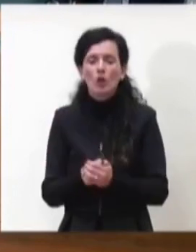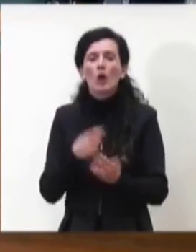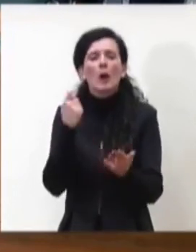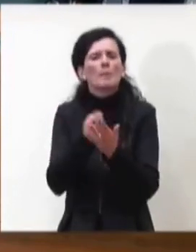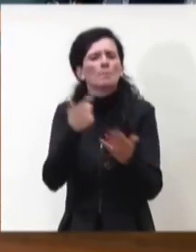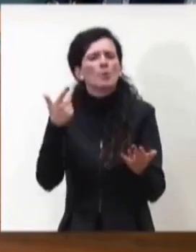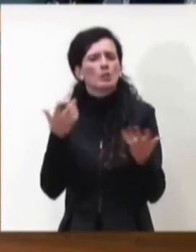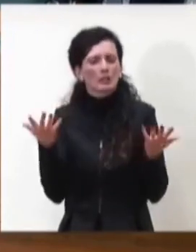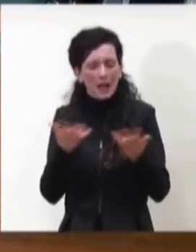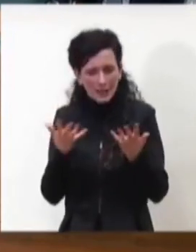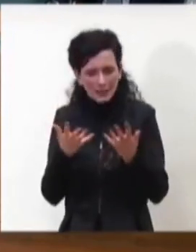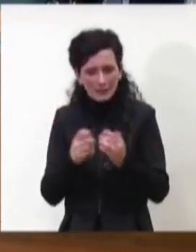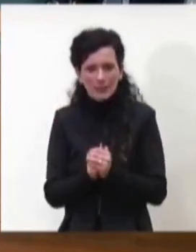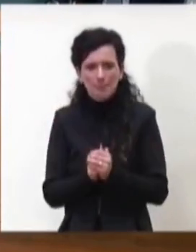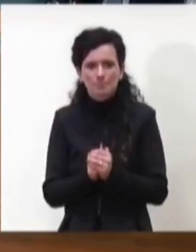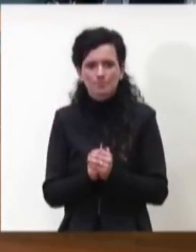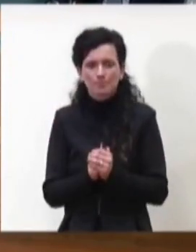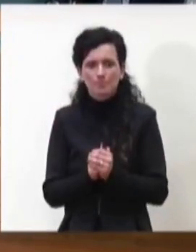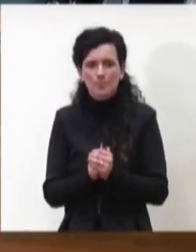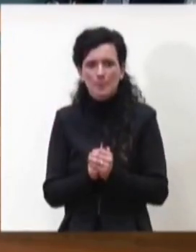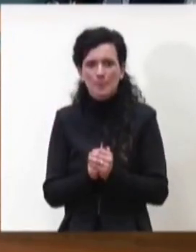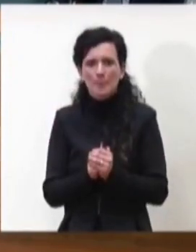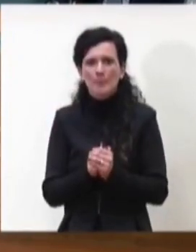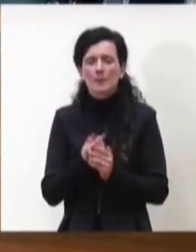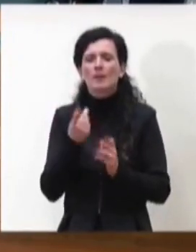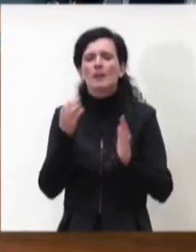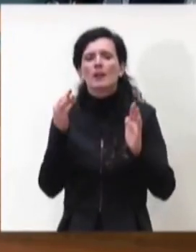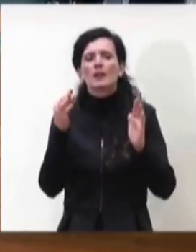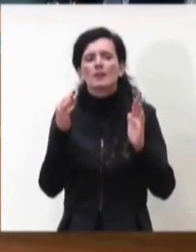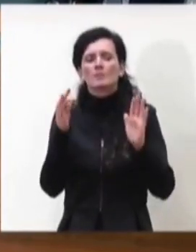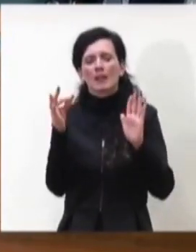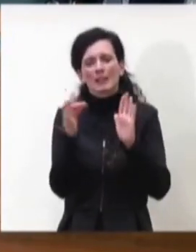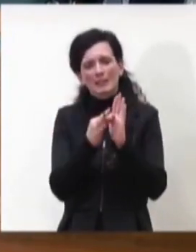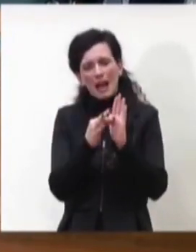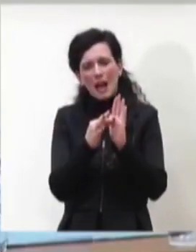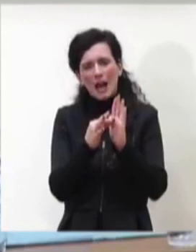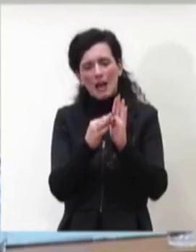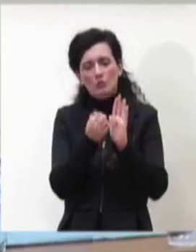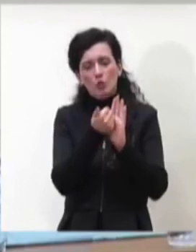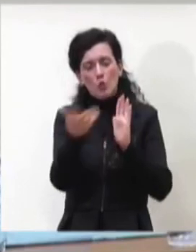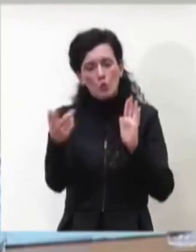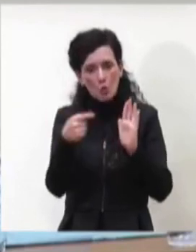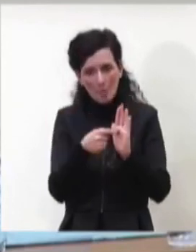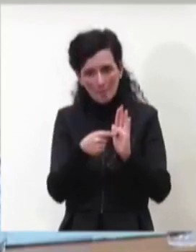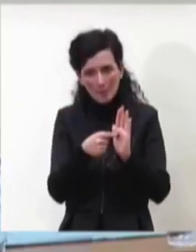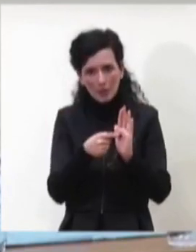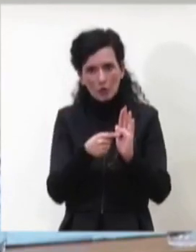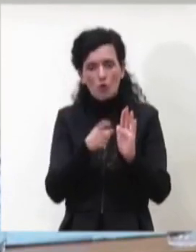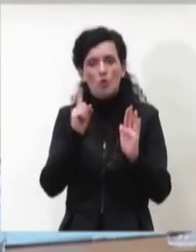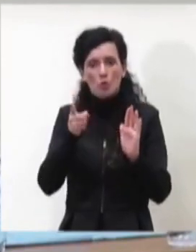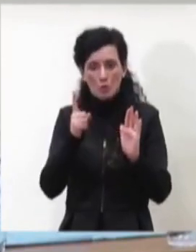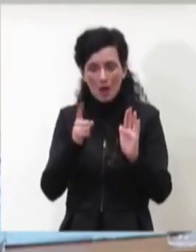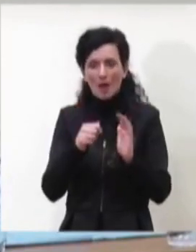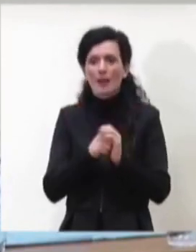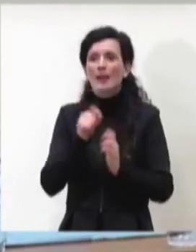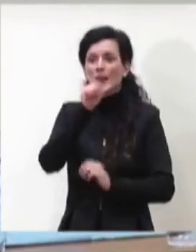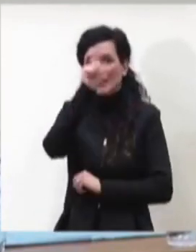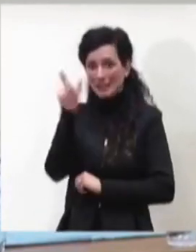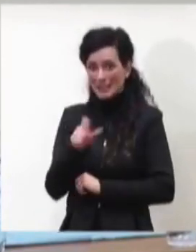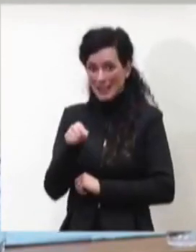solo un dato numerico e poi una riflessione il dato numerico che nel paese la